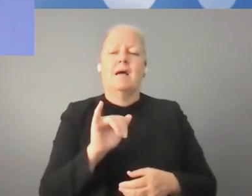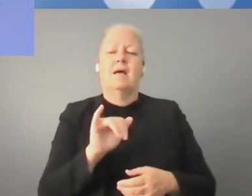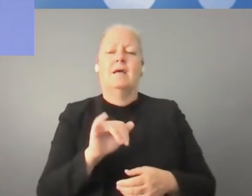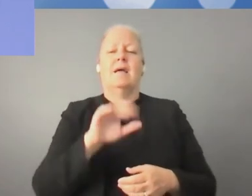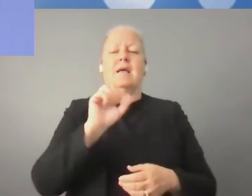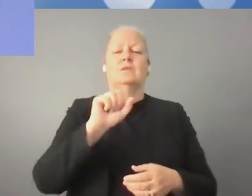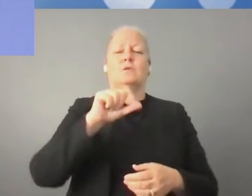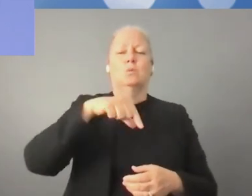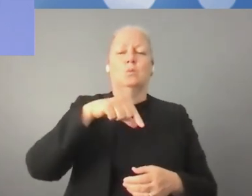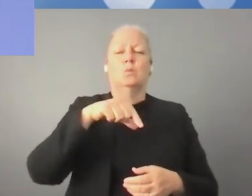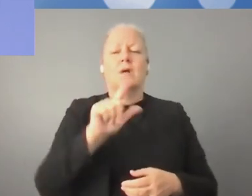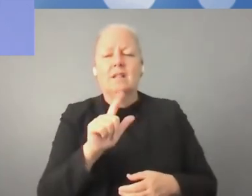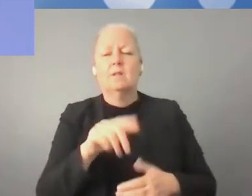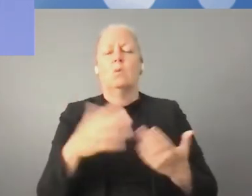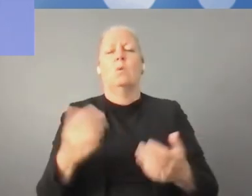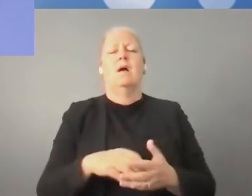Wikipedii?